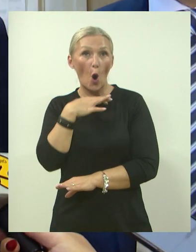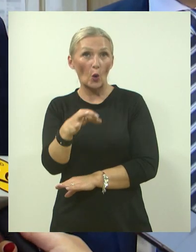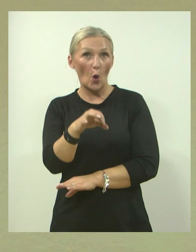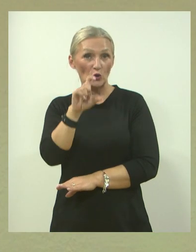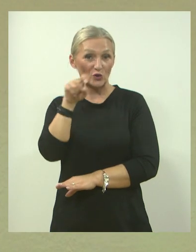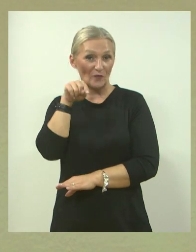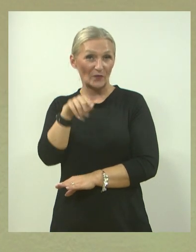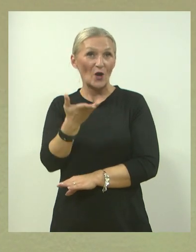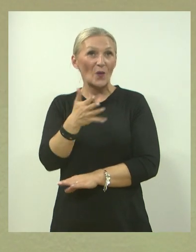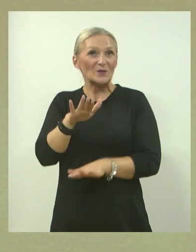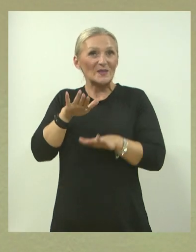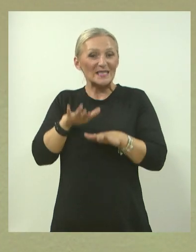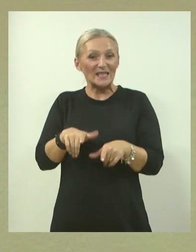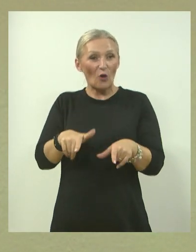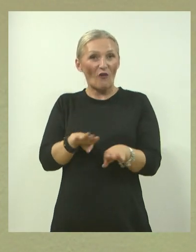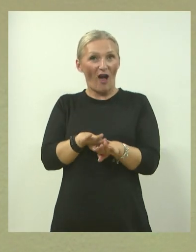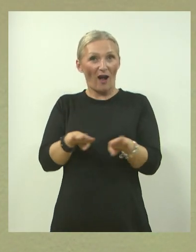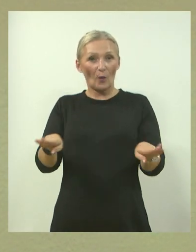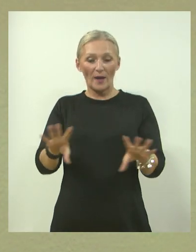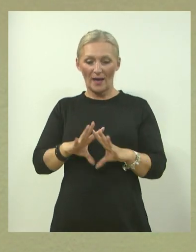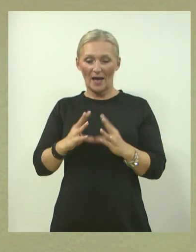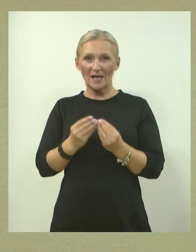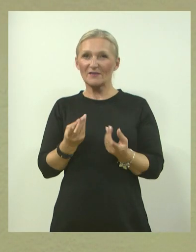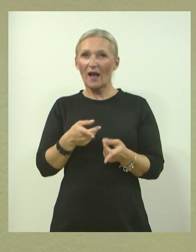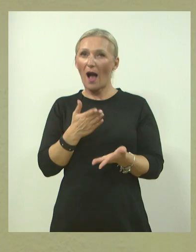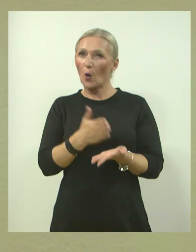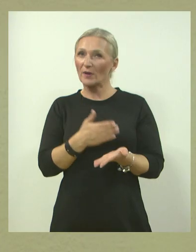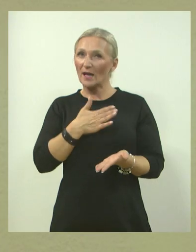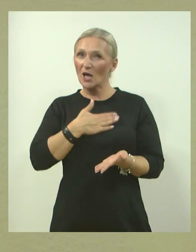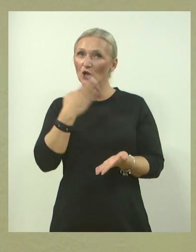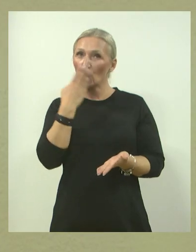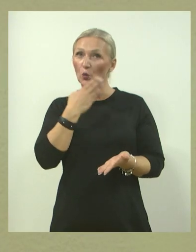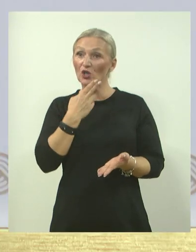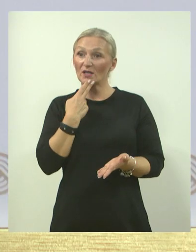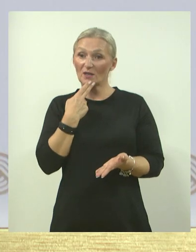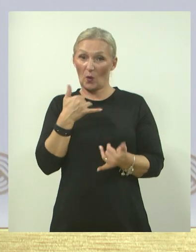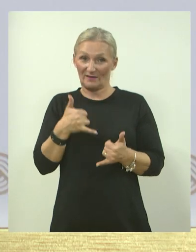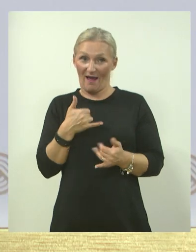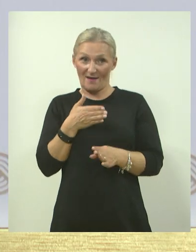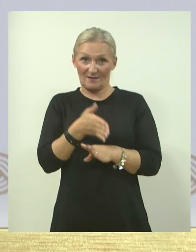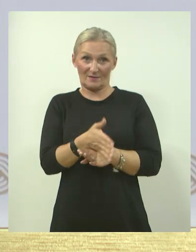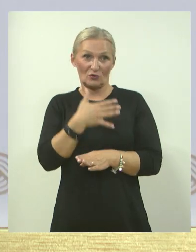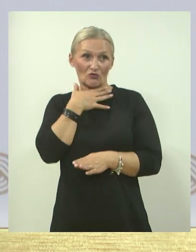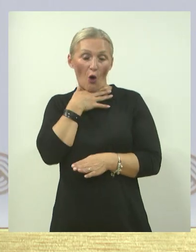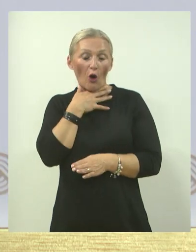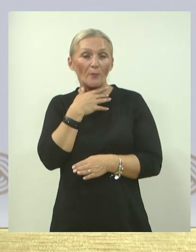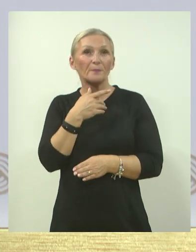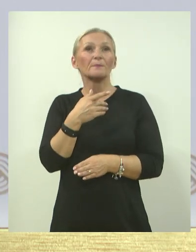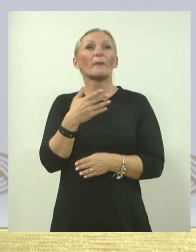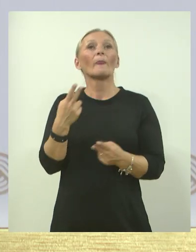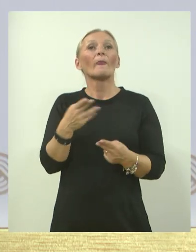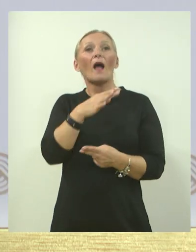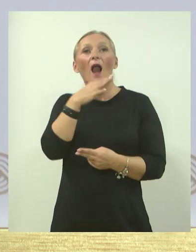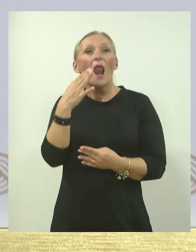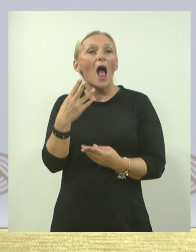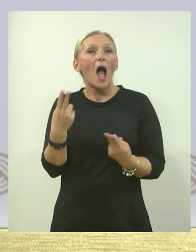koji su sjedjeli u ovim klupama, a sve kako bi današnji učenici, oni koji danas polaze te škole, lakše